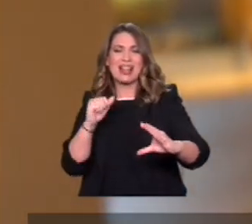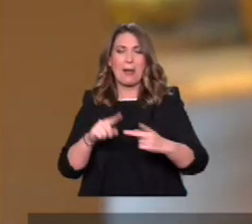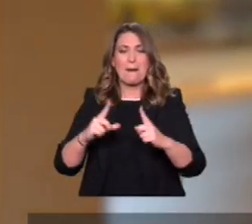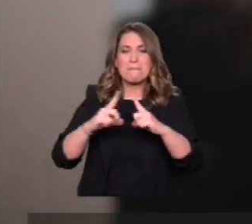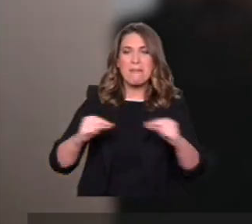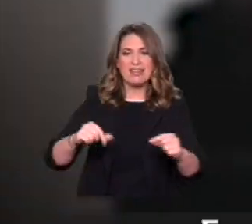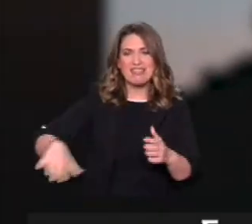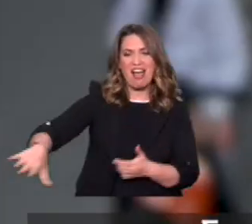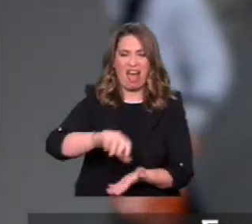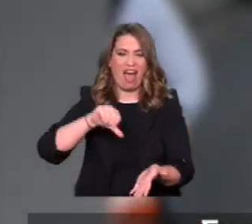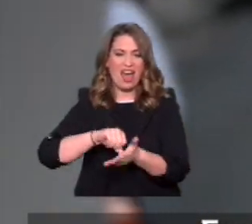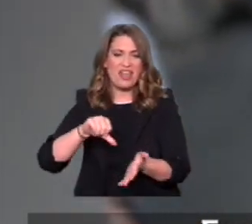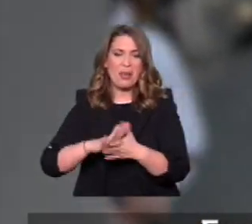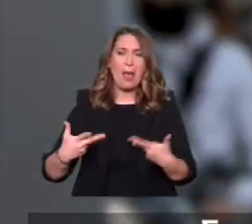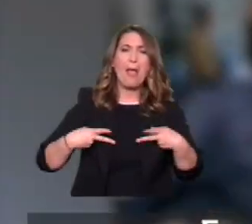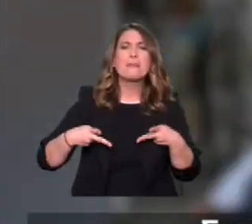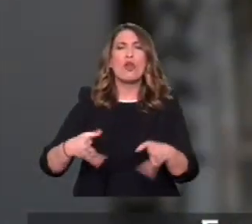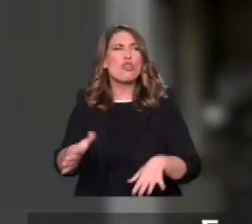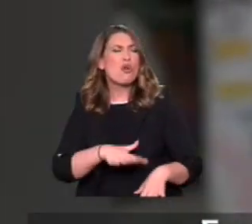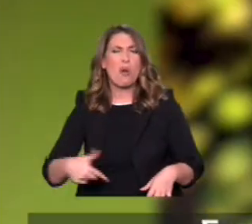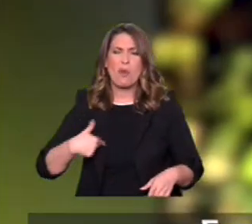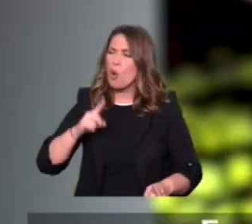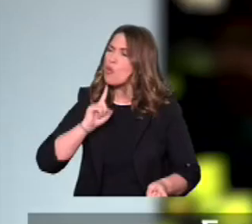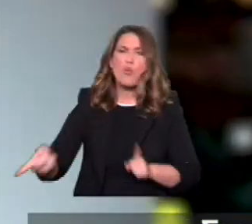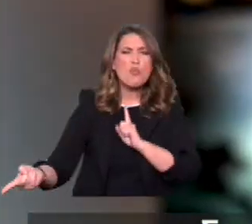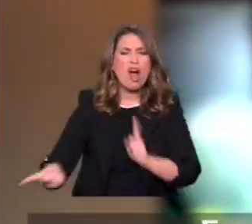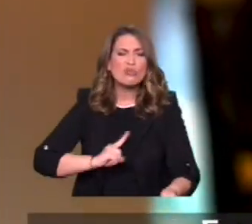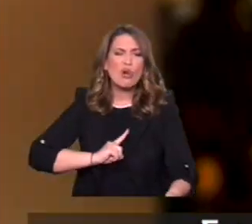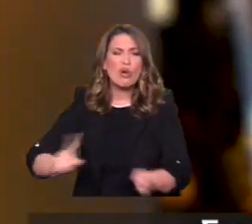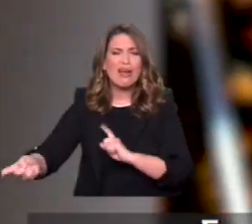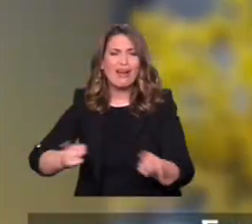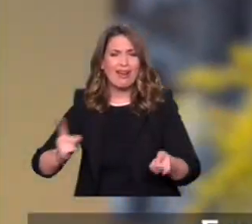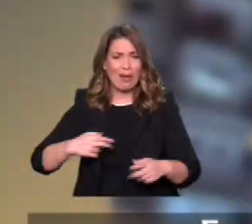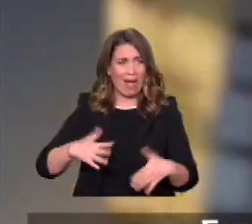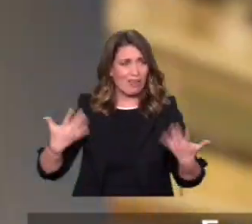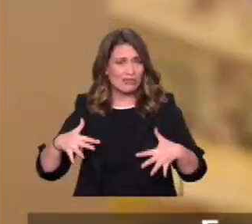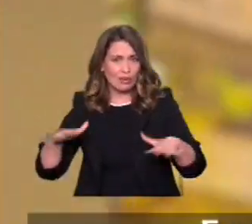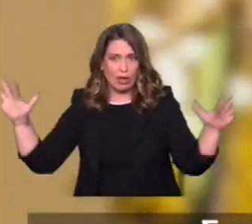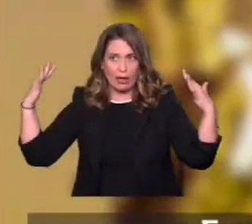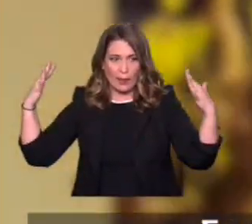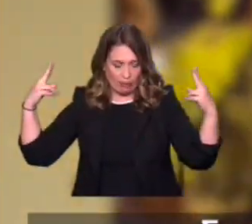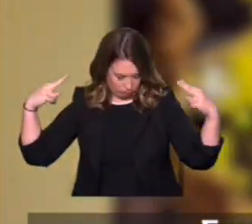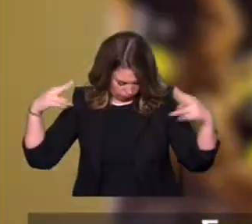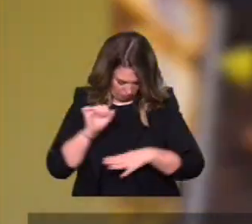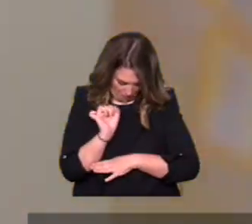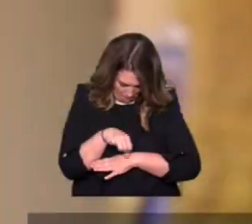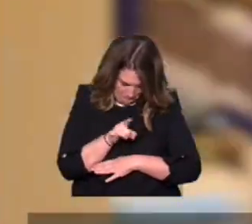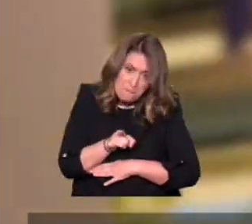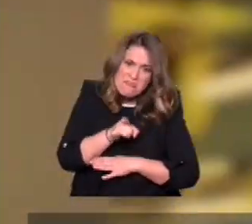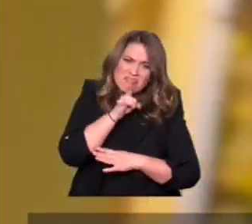αφρίνα. Στους δρόμους κάνουμε εμείς κουμάντο. Όταν βγαίνουμε έξω λίγη ήταν κάτω.